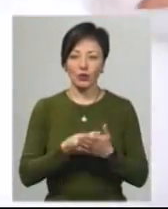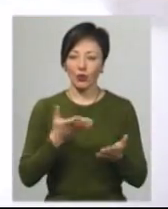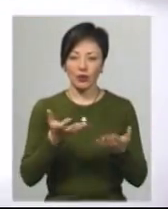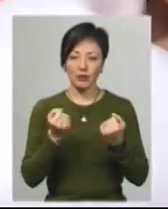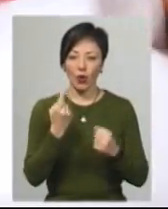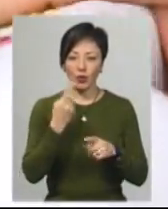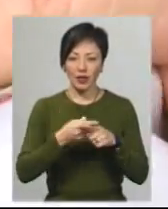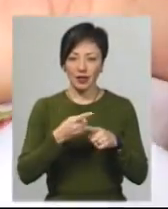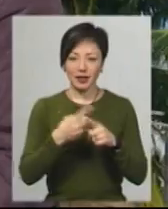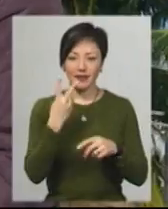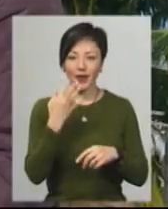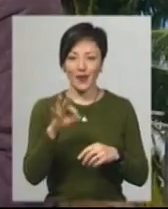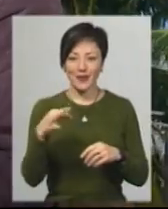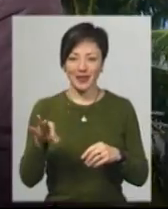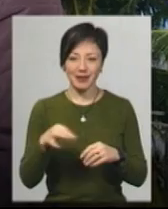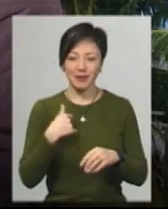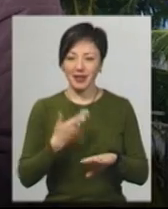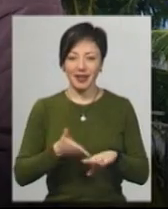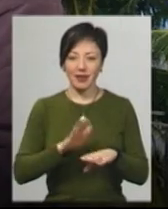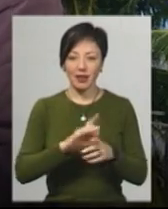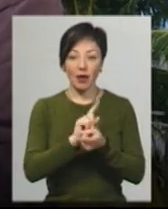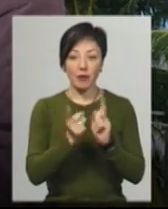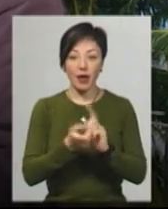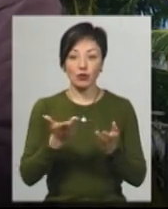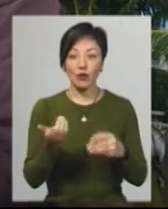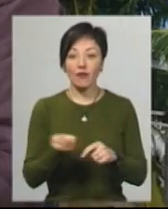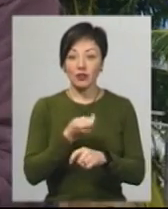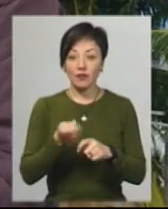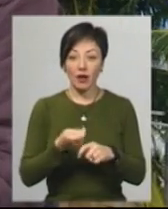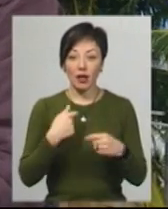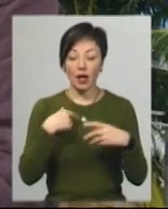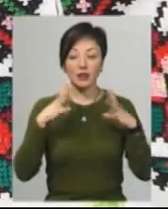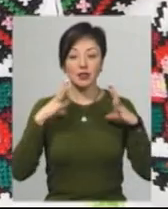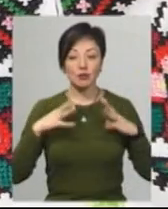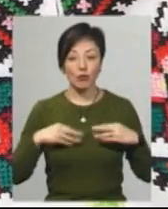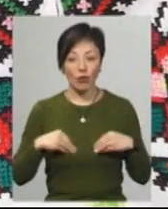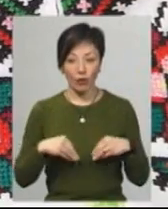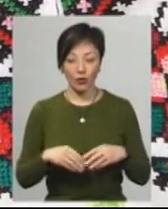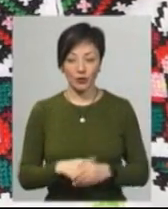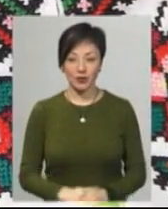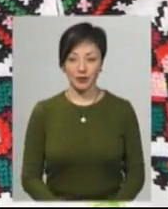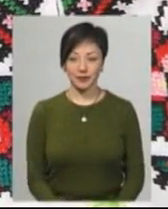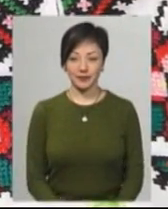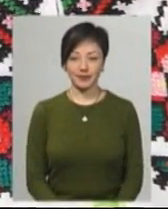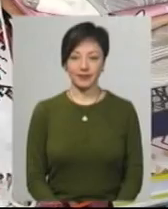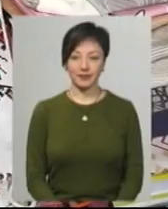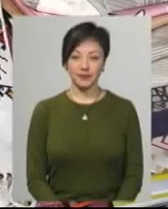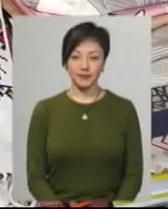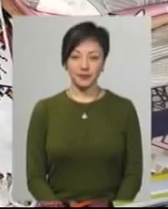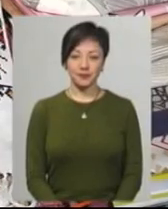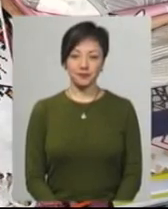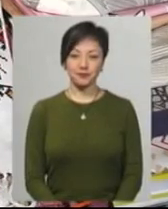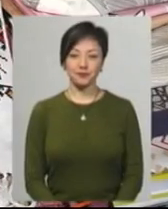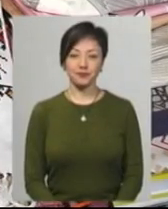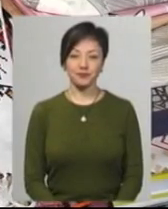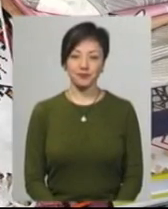Беру за один хрест і дві копійки. Мені не тяжко. Наоборот, я якщо вишиваю, то я заспокоююся. Світлана Поробок, Олександр Горішевський, Дем'ян